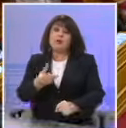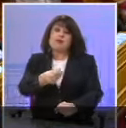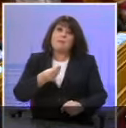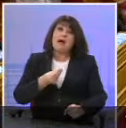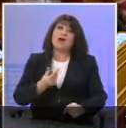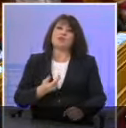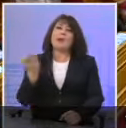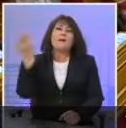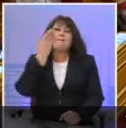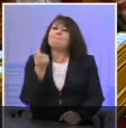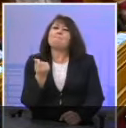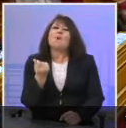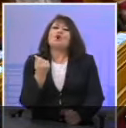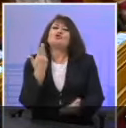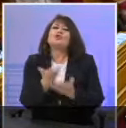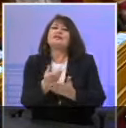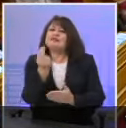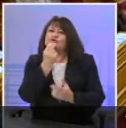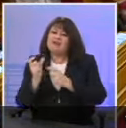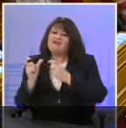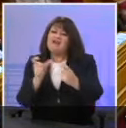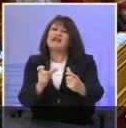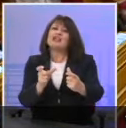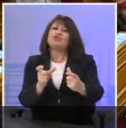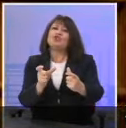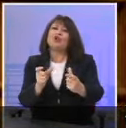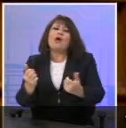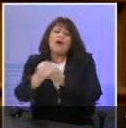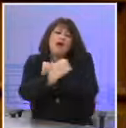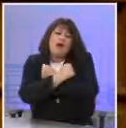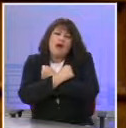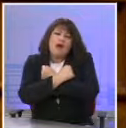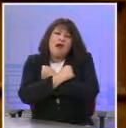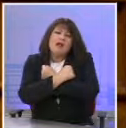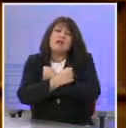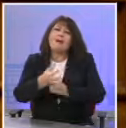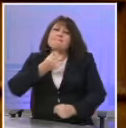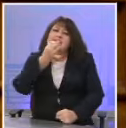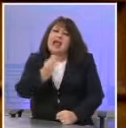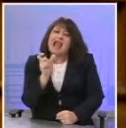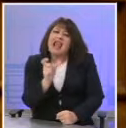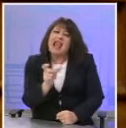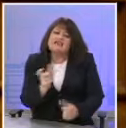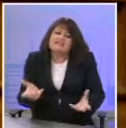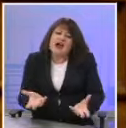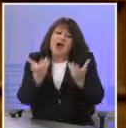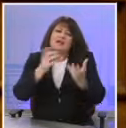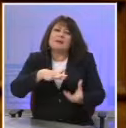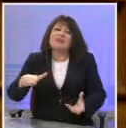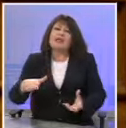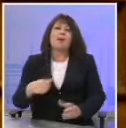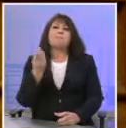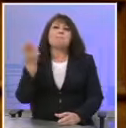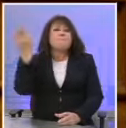Πόσο κοστολογείτε ένα πιάτο φαΐ, μια αγκαλιά ανθρώπινη, μια κουβέρτα για να ζεστάνει αυτά τα παιδιά.